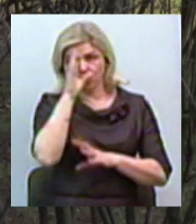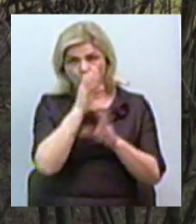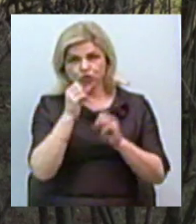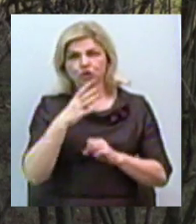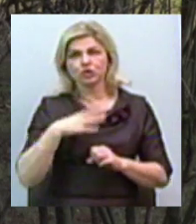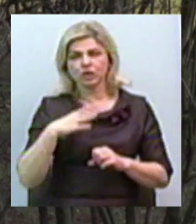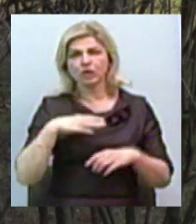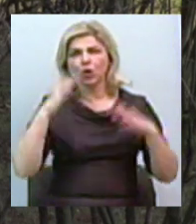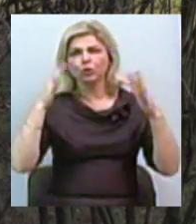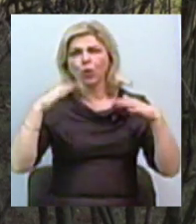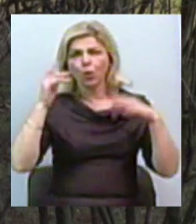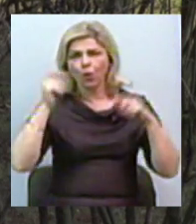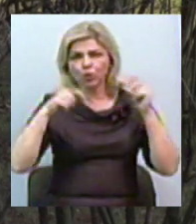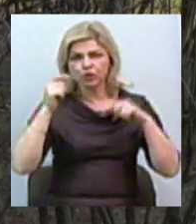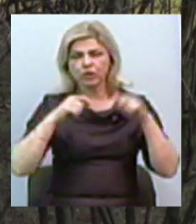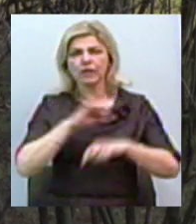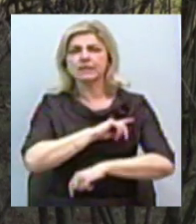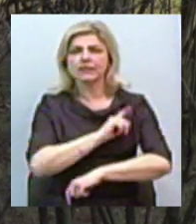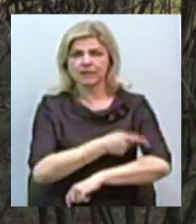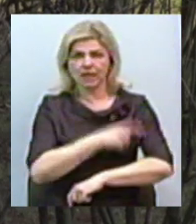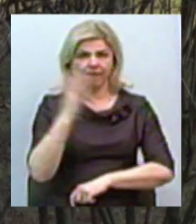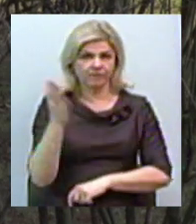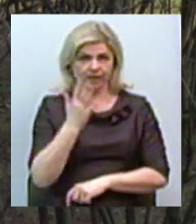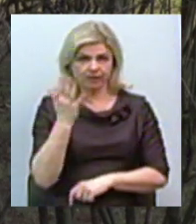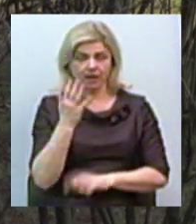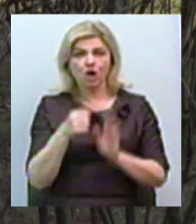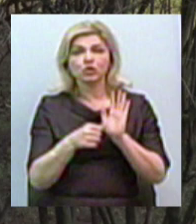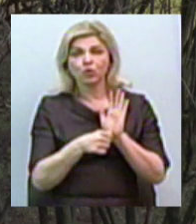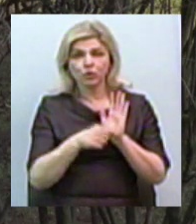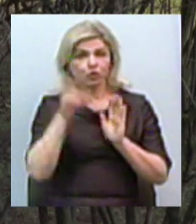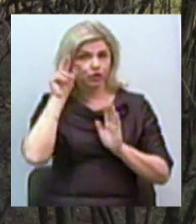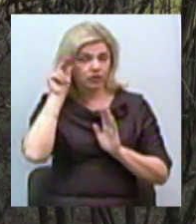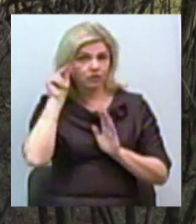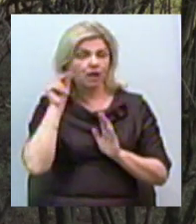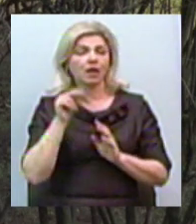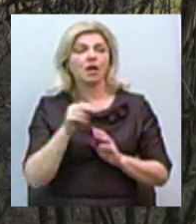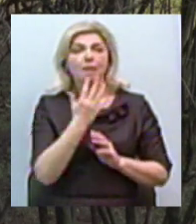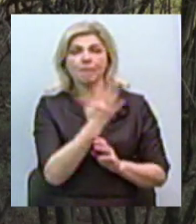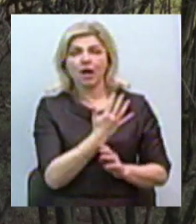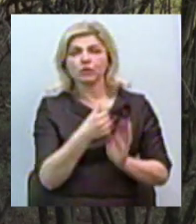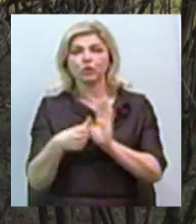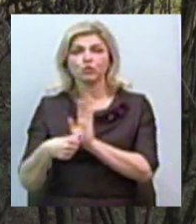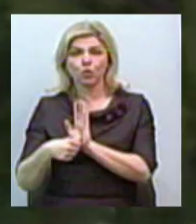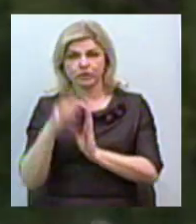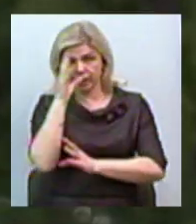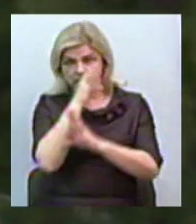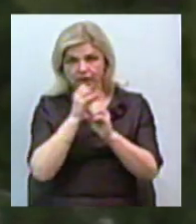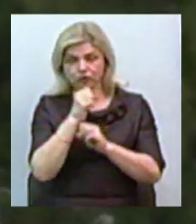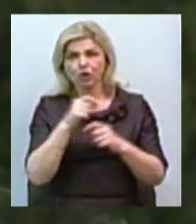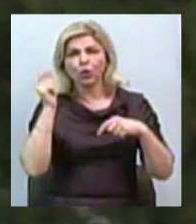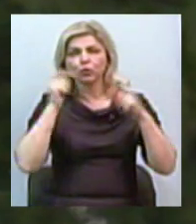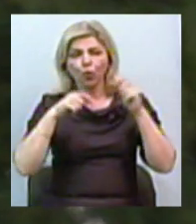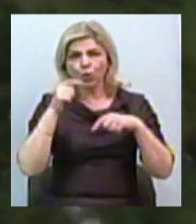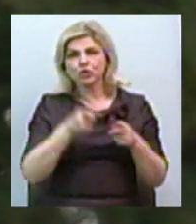значні дощі у супроводі сильного вітру. З 6-го числа, верніше, з 5-го на 6-го в ніч, дощ